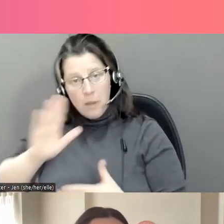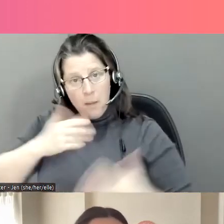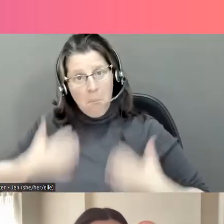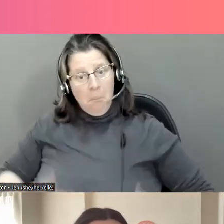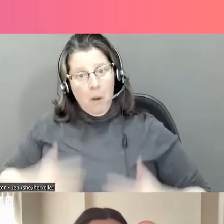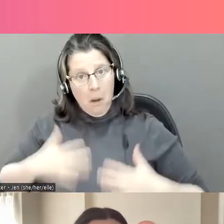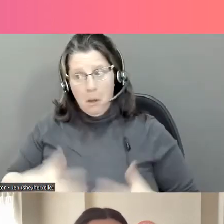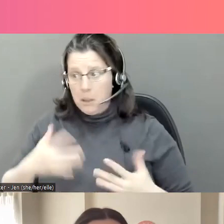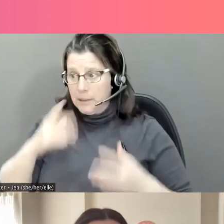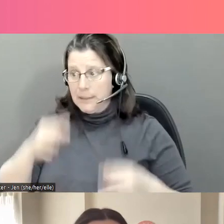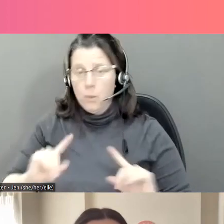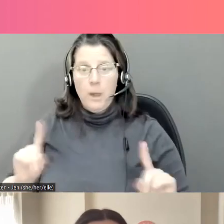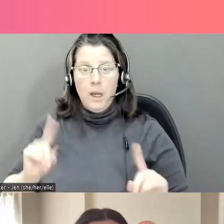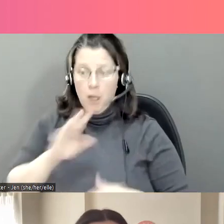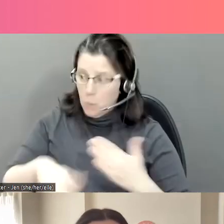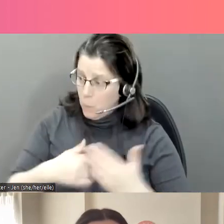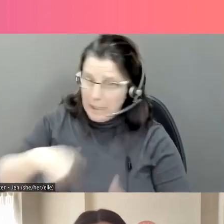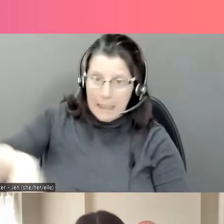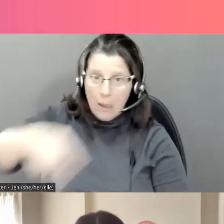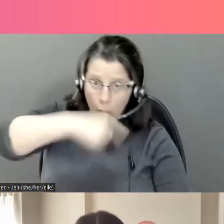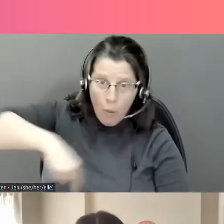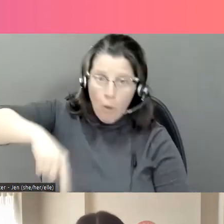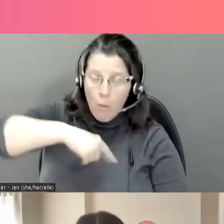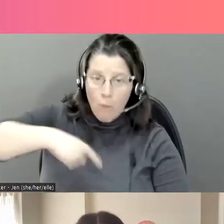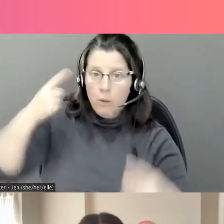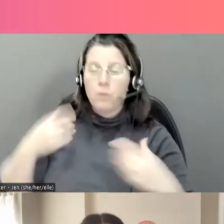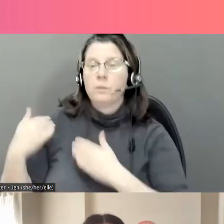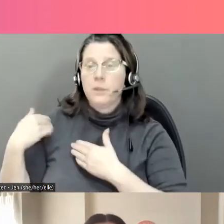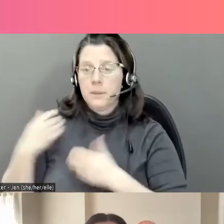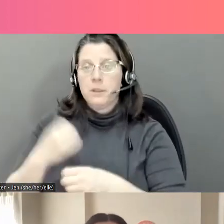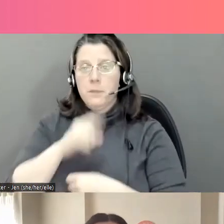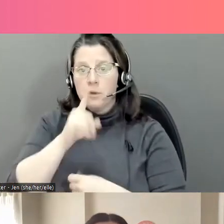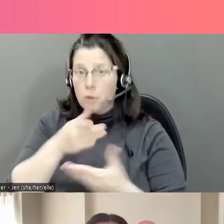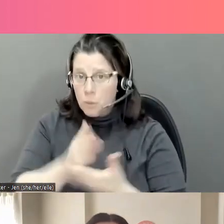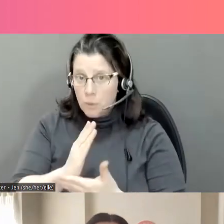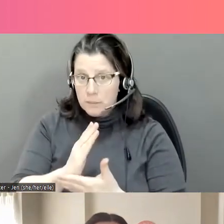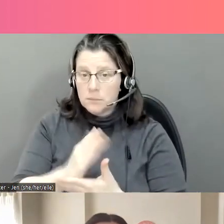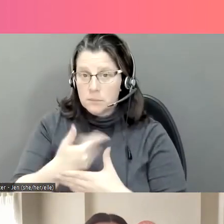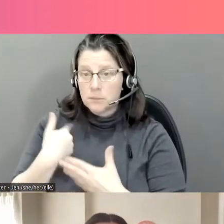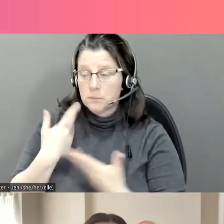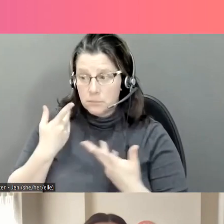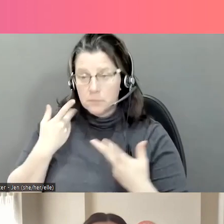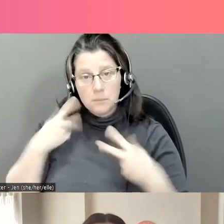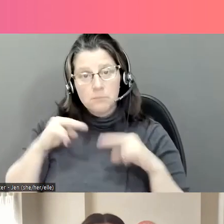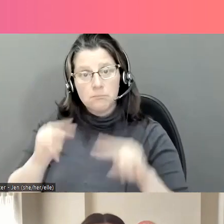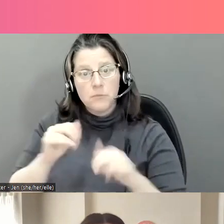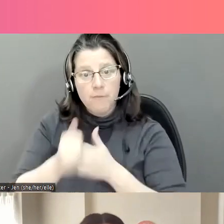à accéder à la protection des renseignements personnels et nous sommes tous responsables de cette protection pour tous.